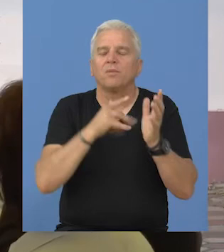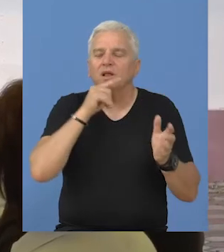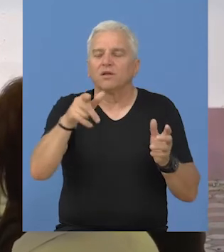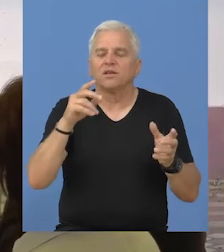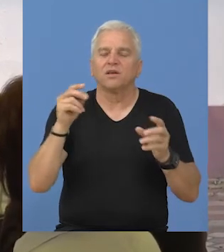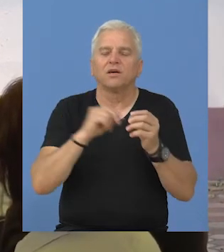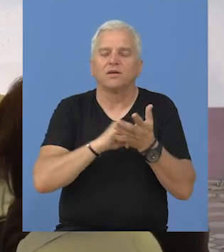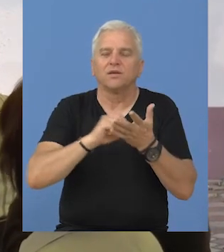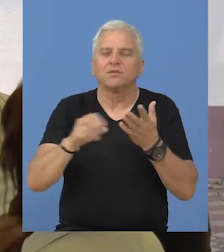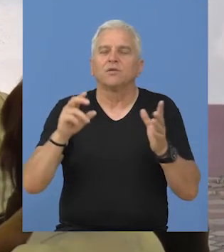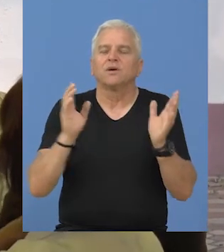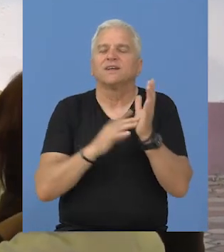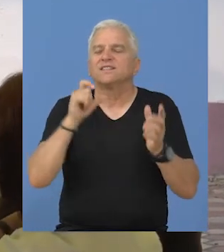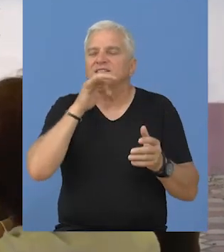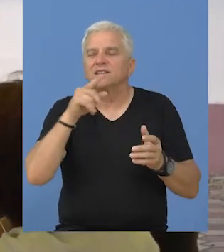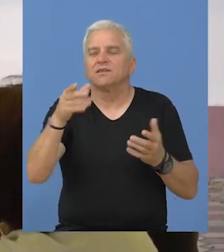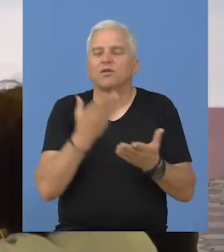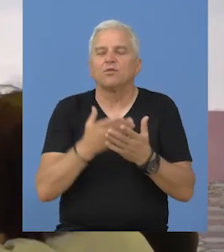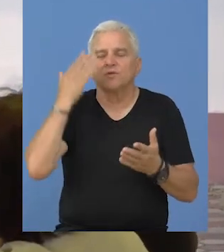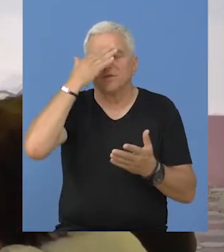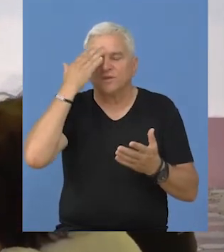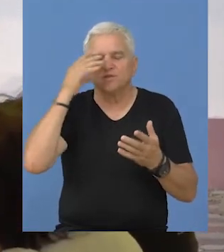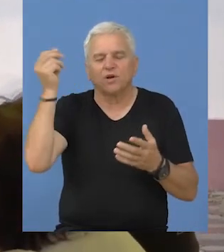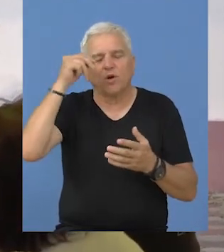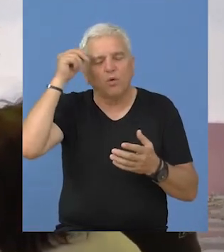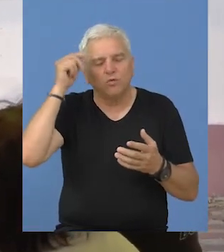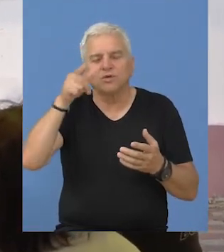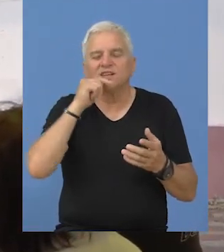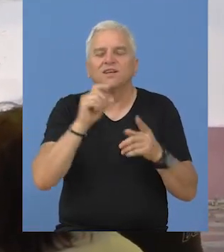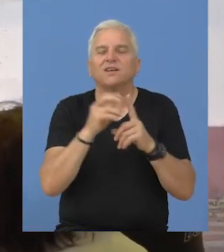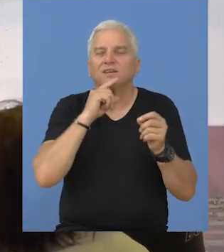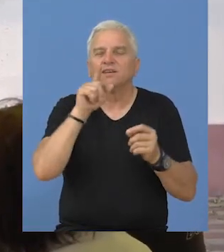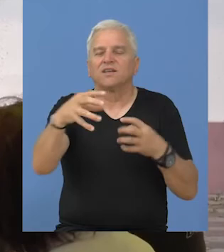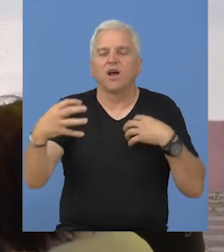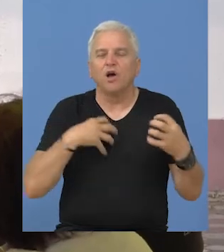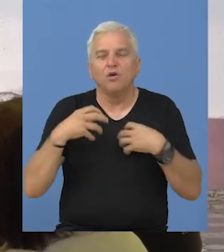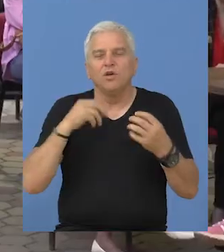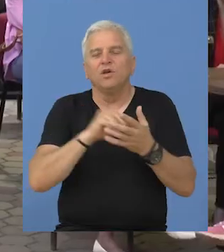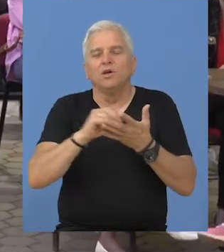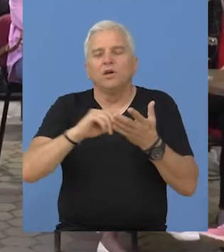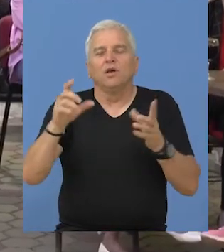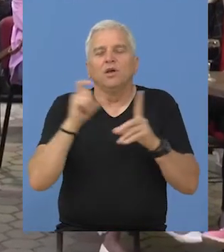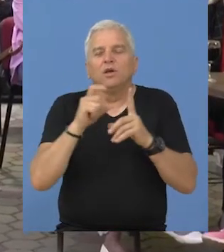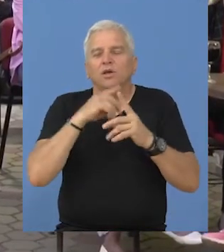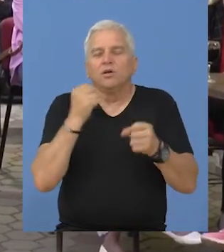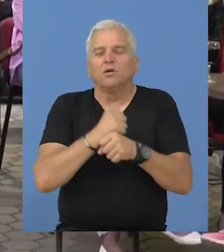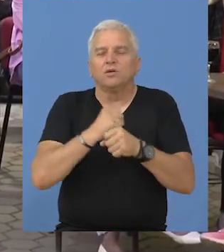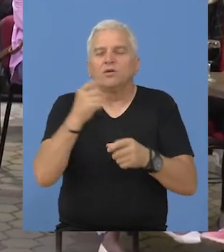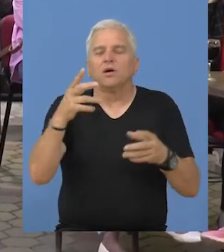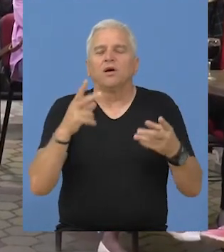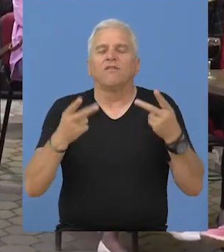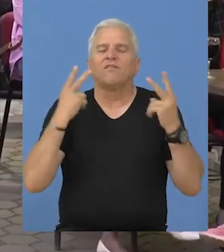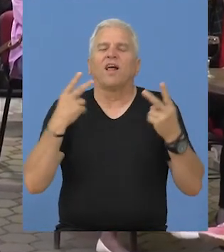univerzitetu u Milanu, a autor knjiga o Crnjanskom, osnovima u kulturi Renesance. Njegova dramska dela o